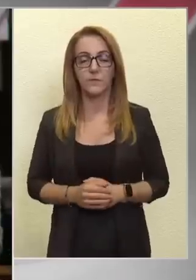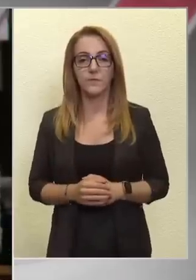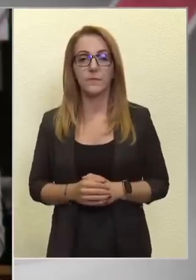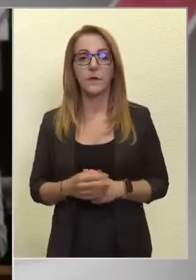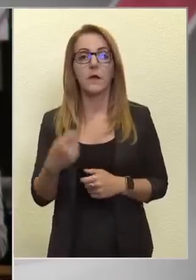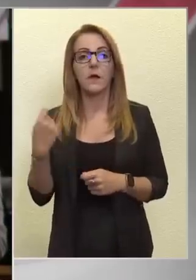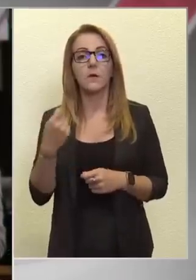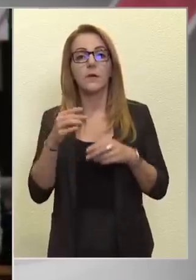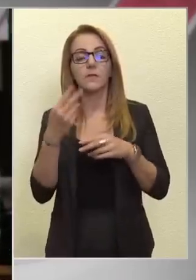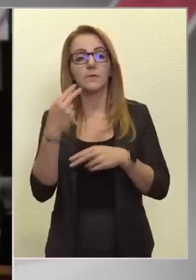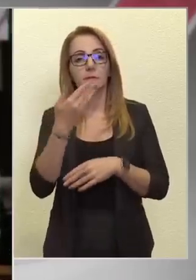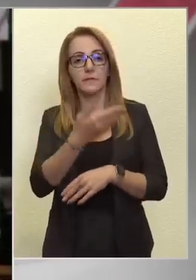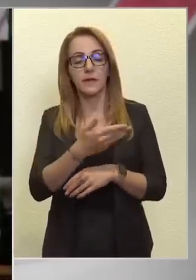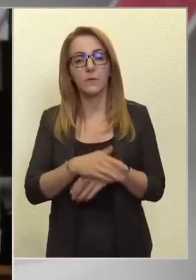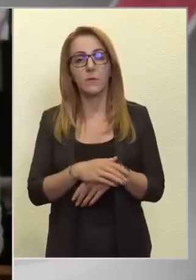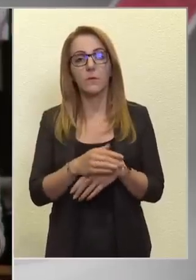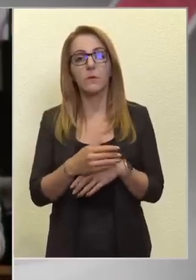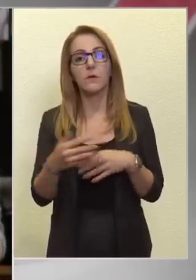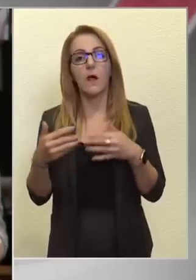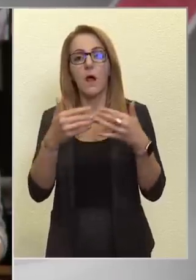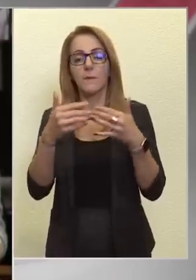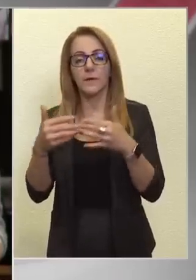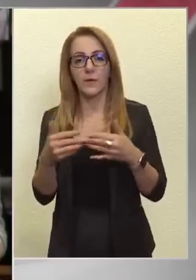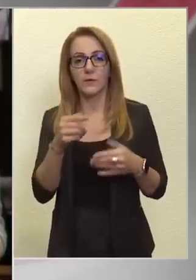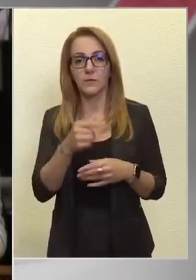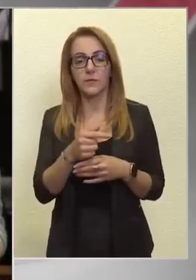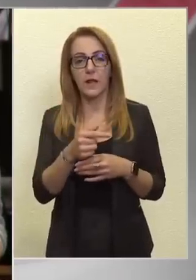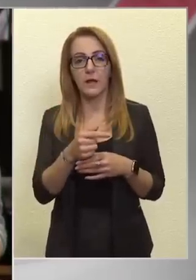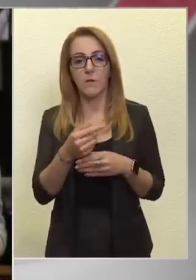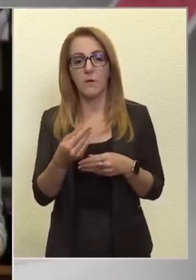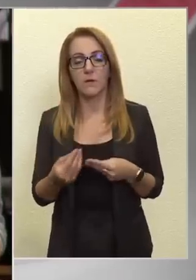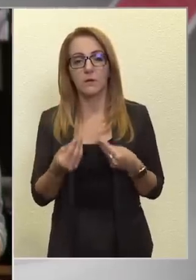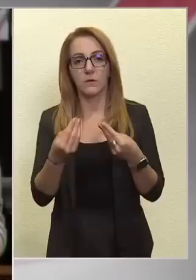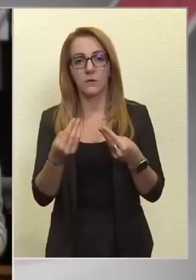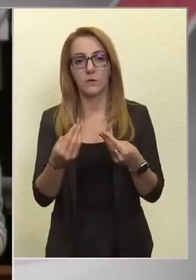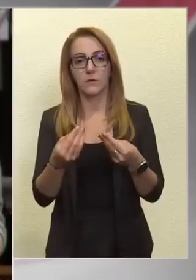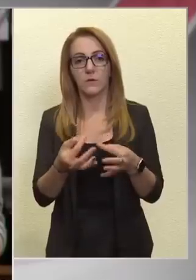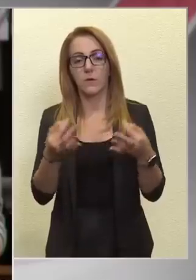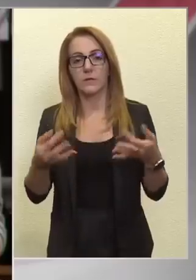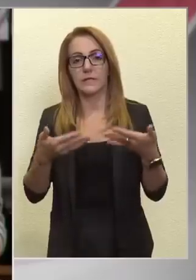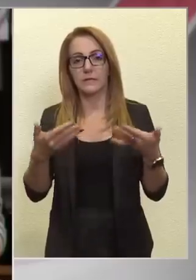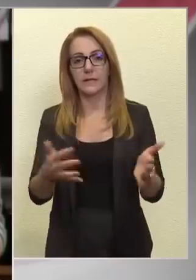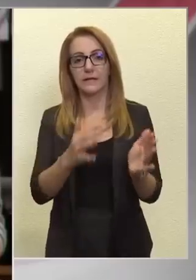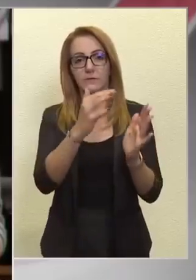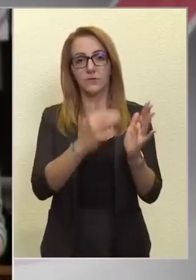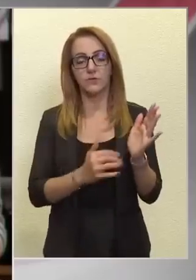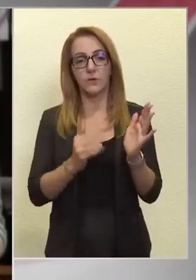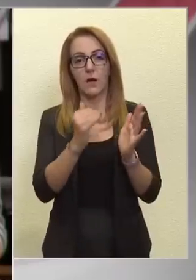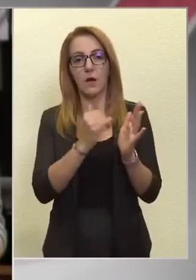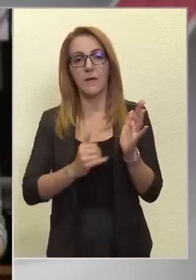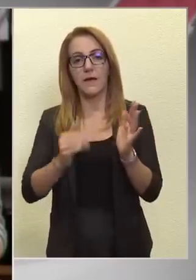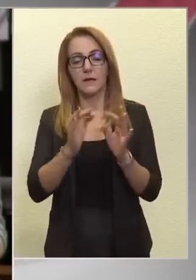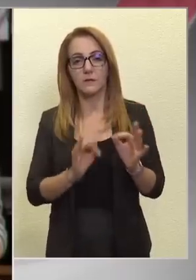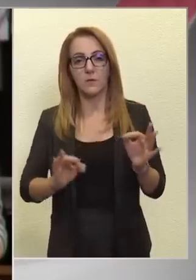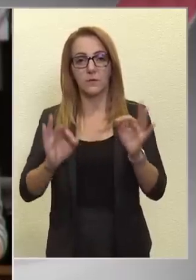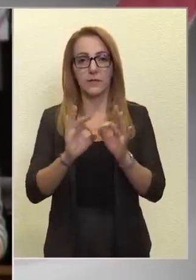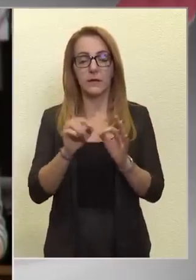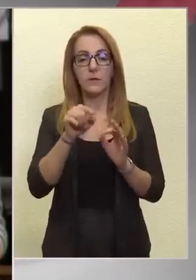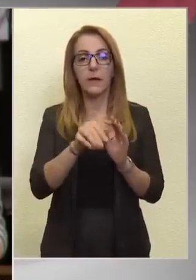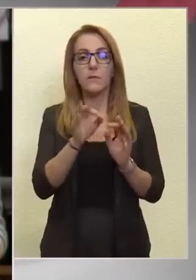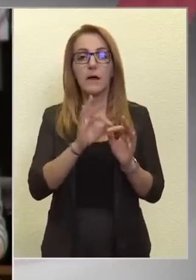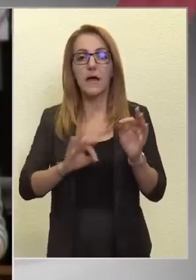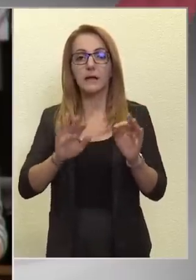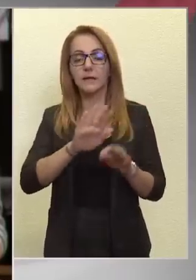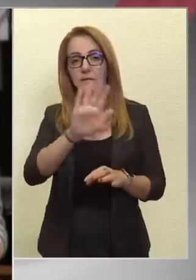Gulyás miniszter úr, az Amerika Egyesült Államok közé tett egy listát, hogy melyek azok az országok, és ebbe az egész